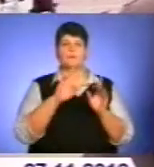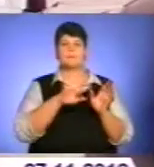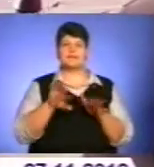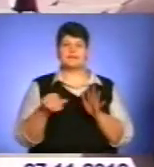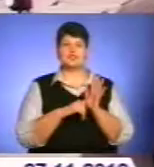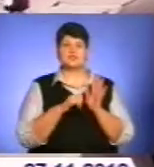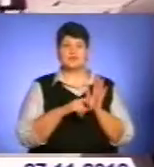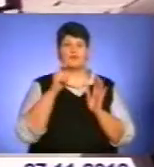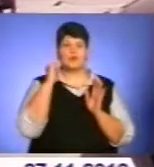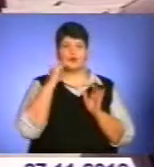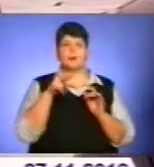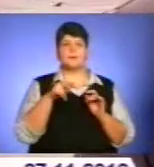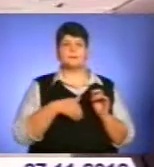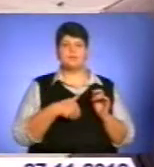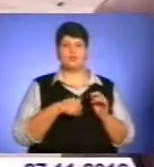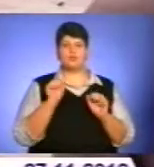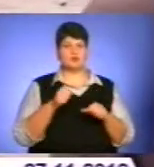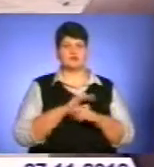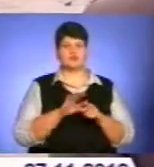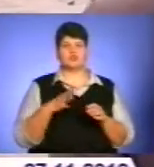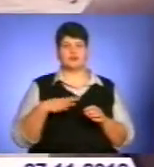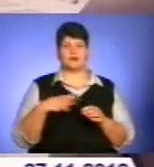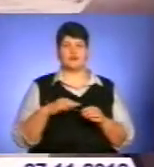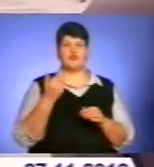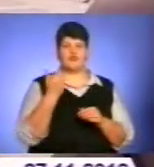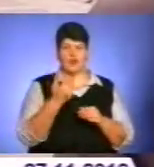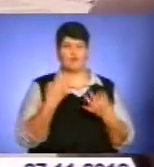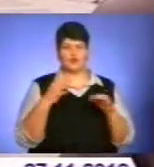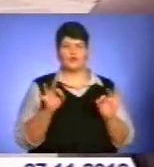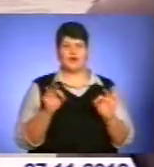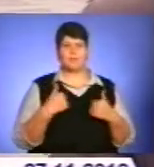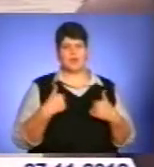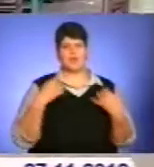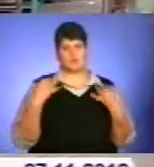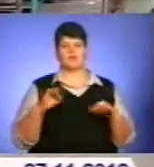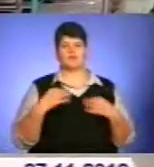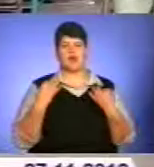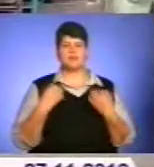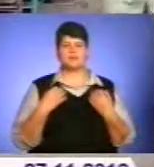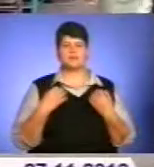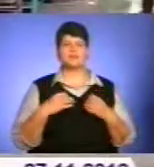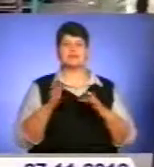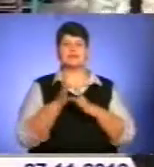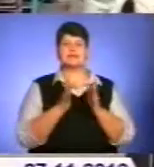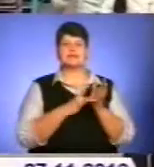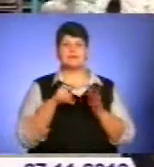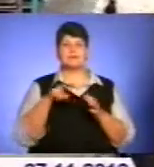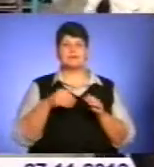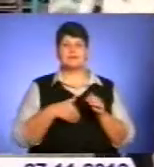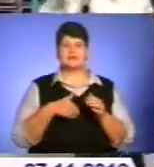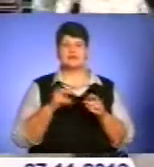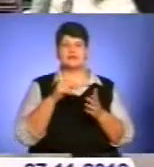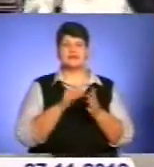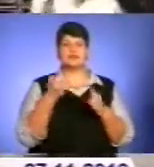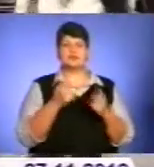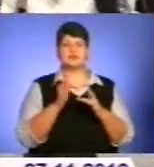возрасті, то пісту можна не придержуватися. Тобто вам дозволяється? Ні, дозволяється. Різдвяний піст встановлен для того, щоб ми до